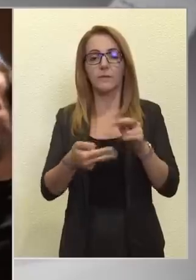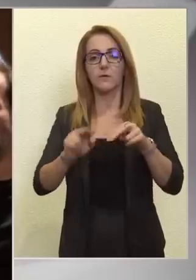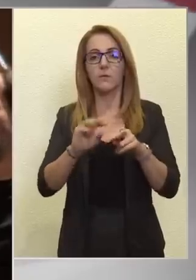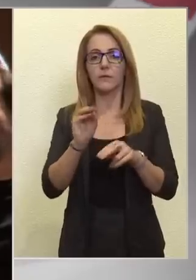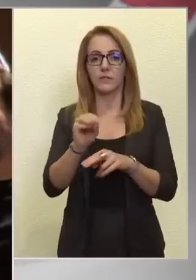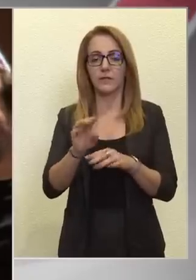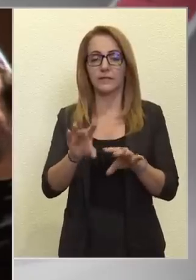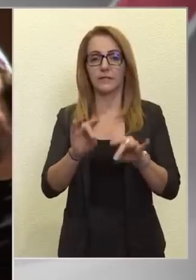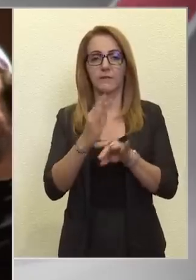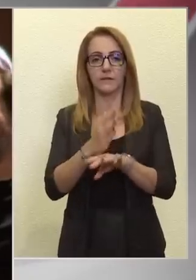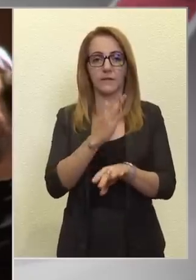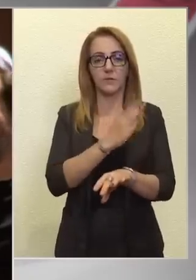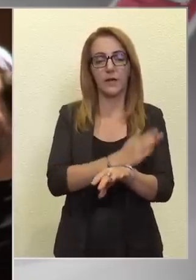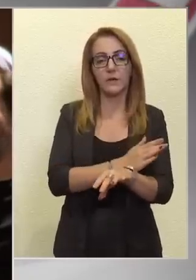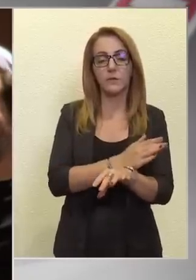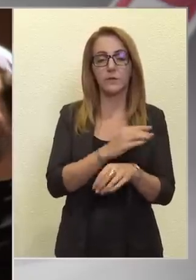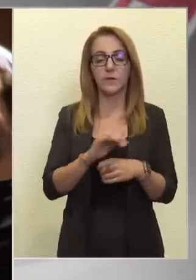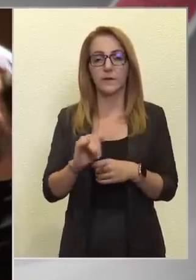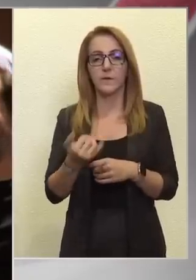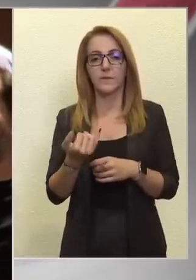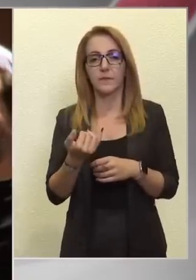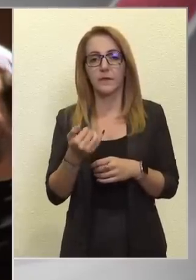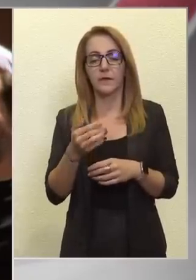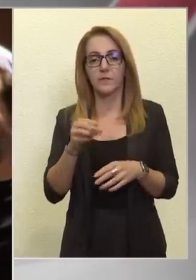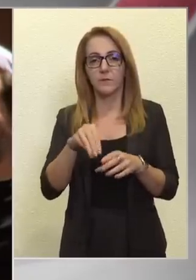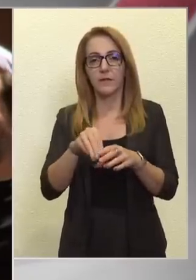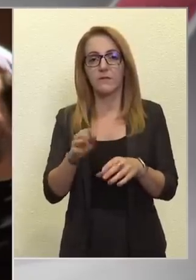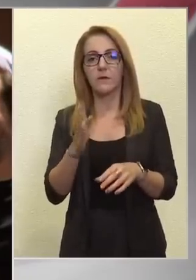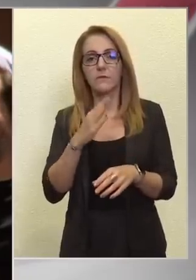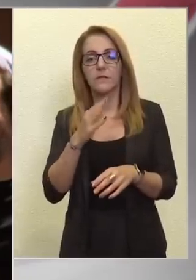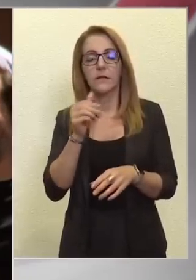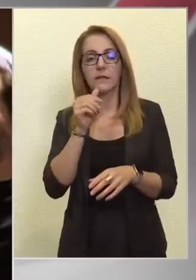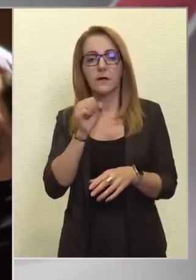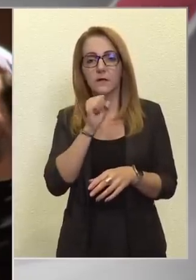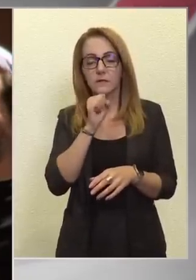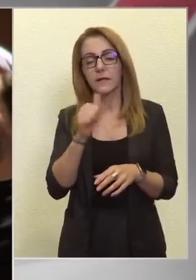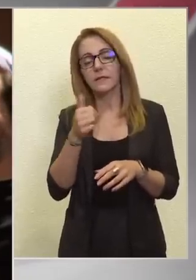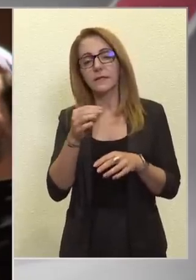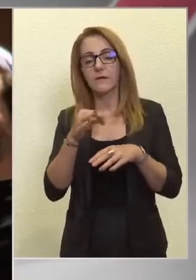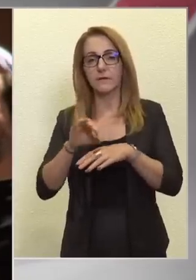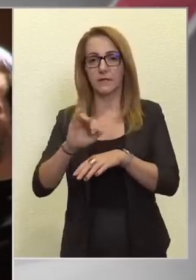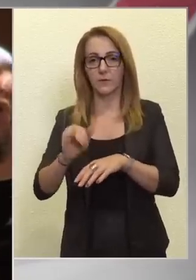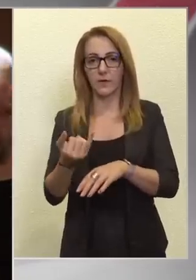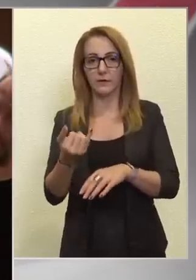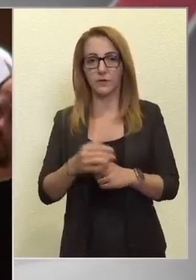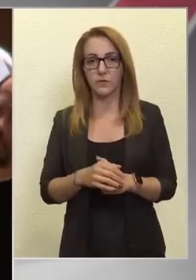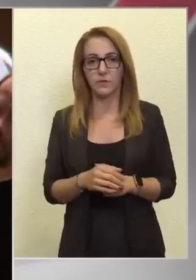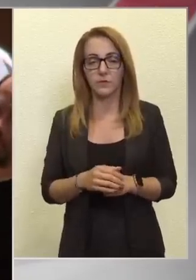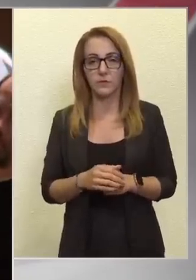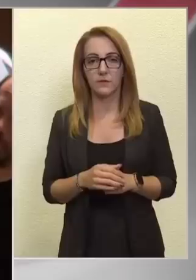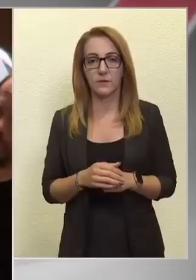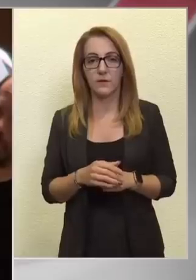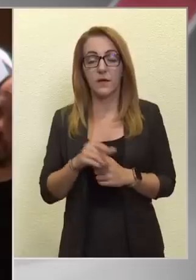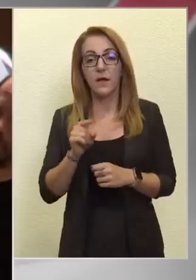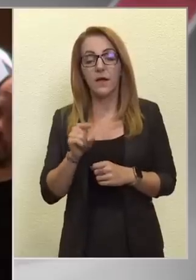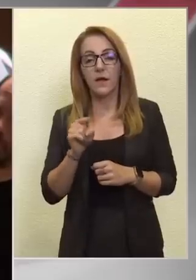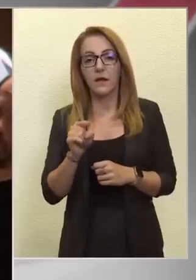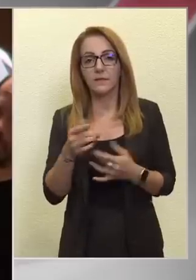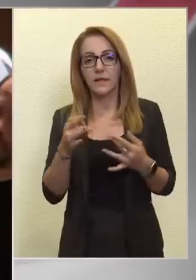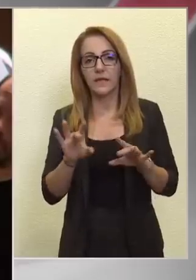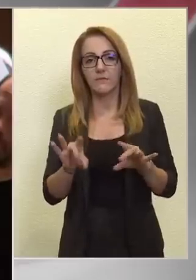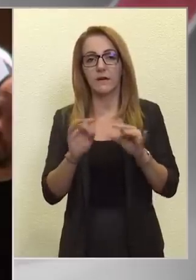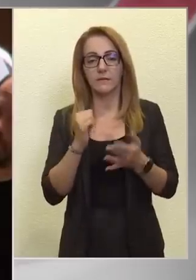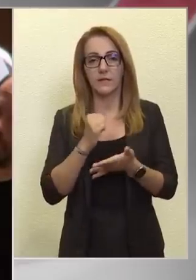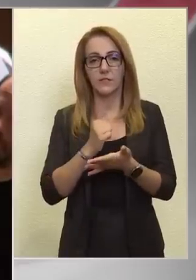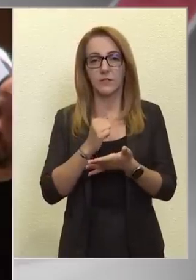a választás előtt, és köztük van például a Fidelitas egyik vezetője is. Ezt egyébként a helyi